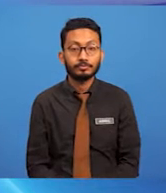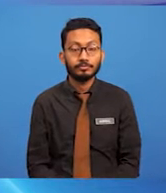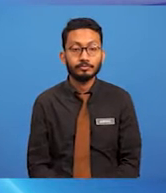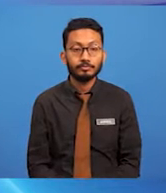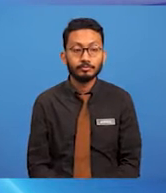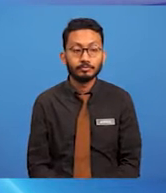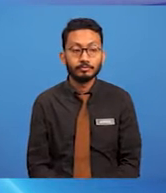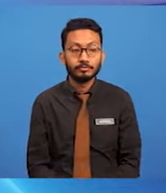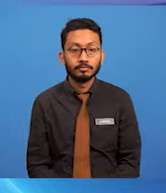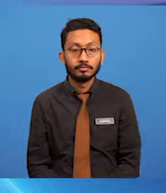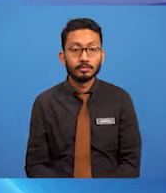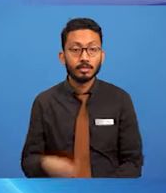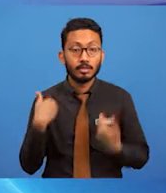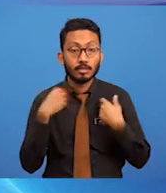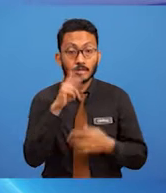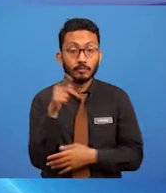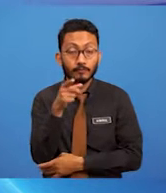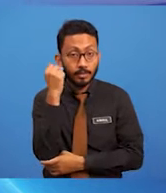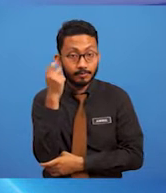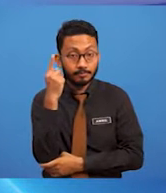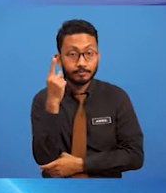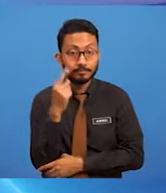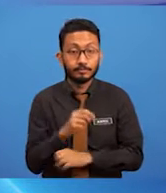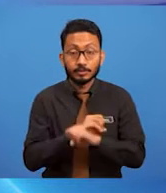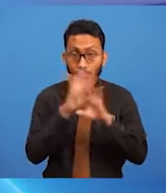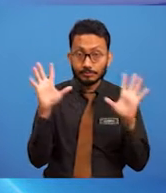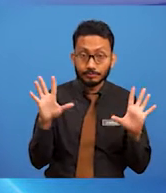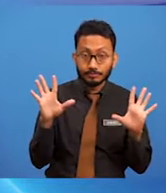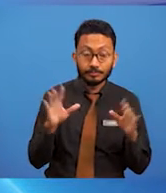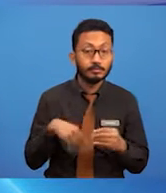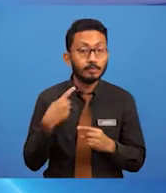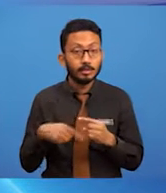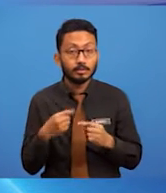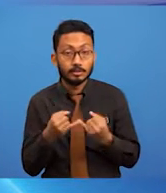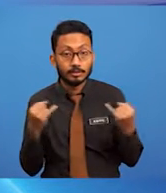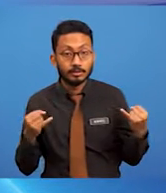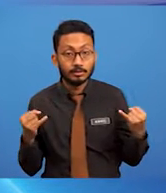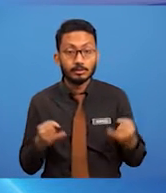adakah anda faham dengan penjelasan tentang jenis image sebentar tadi?